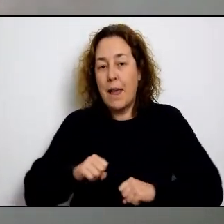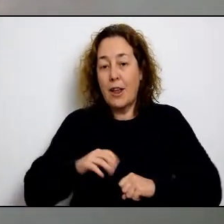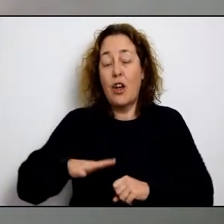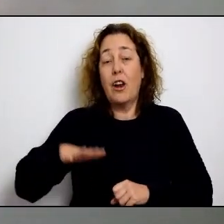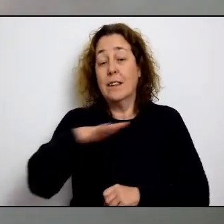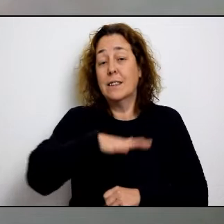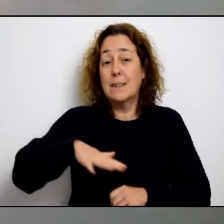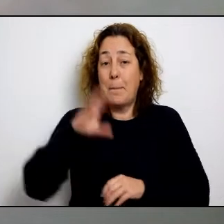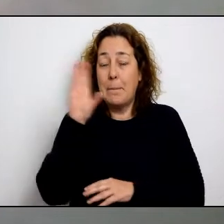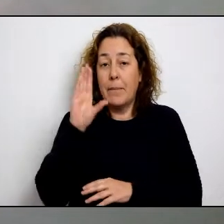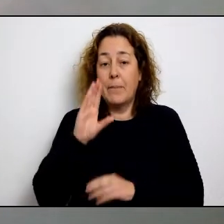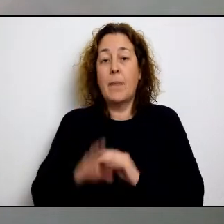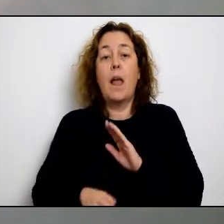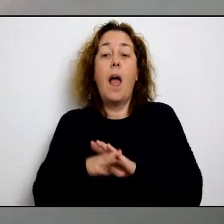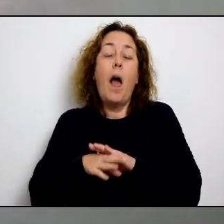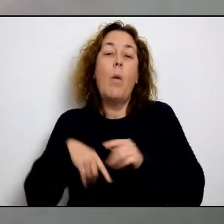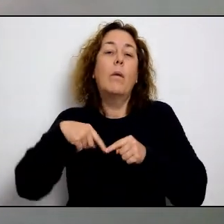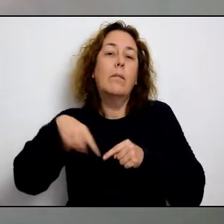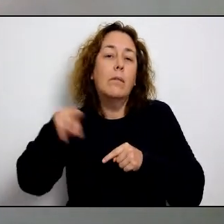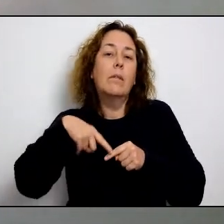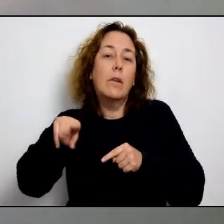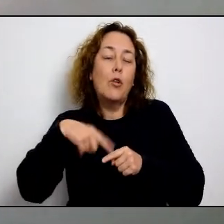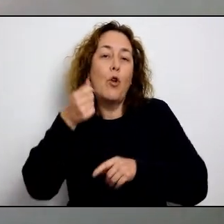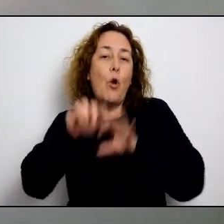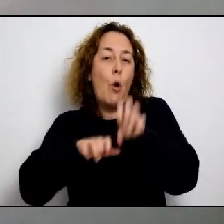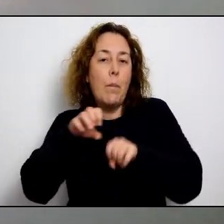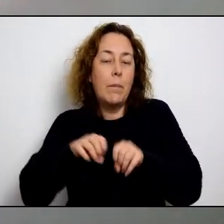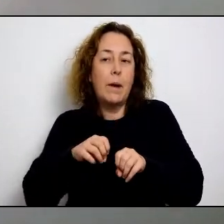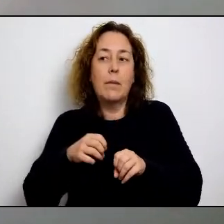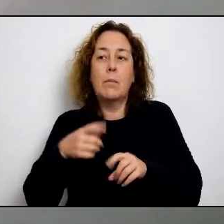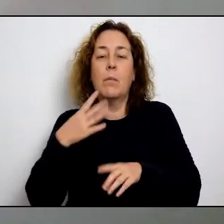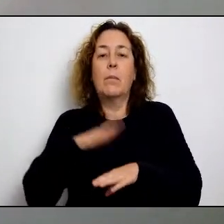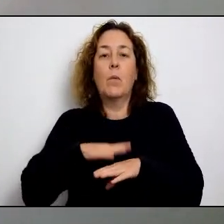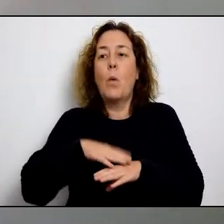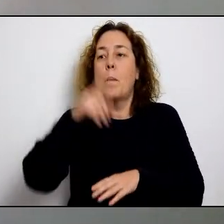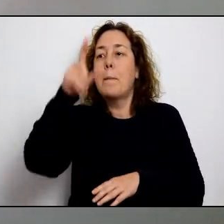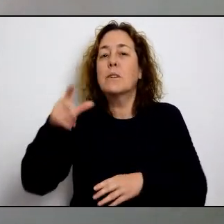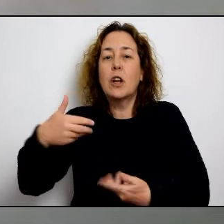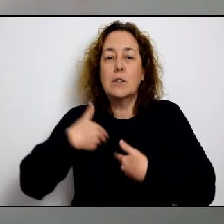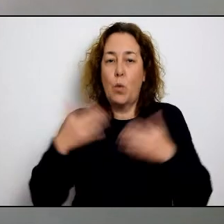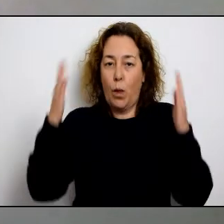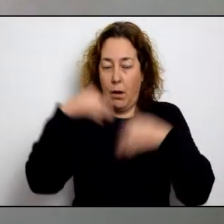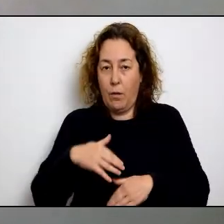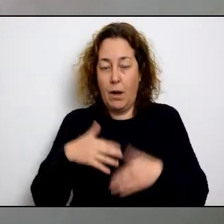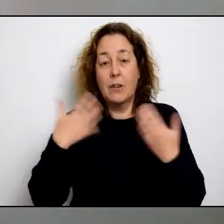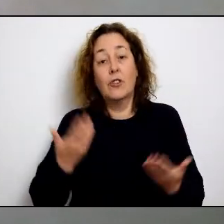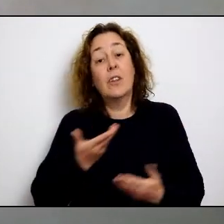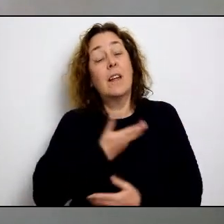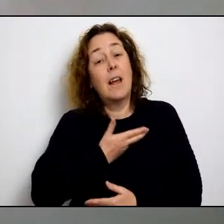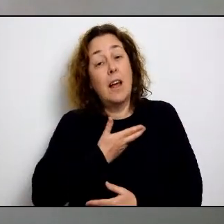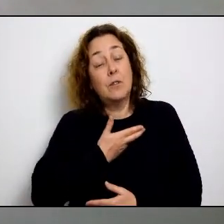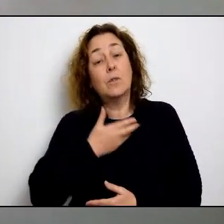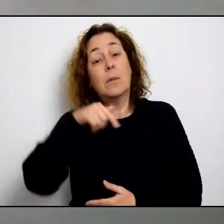anunciaven la setmana passada era la possibilitat que hi hagués persones majors arreu del territori de Menorca que encara estéssim sortint a fer la